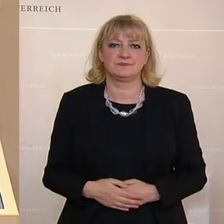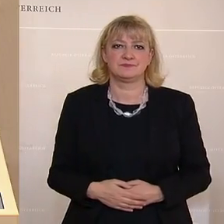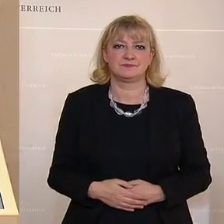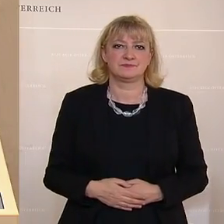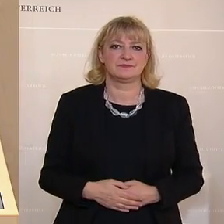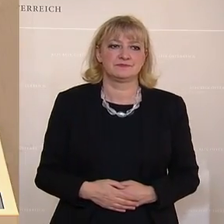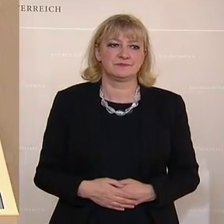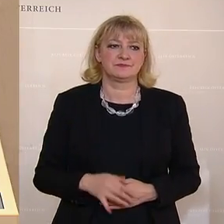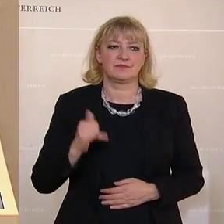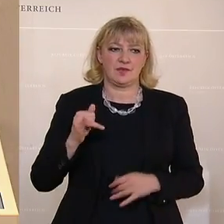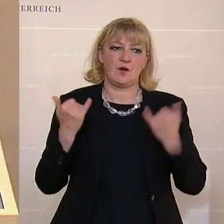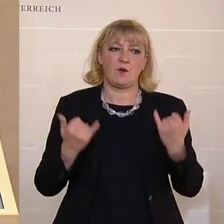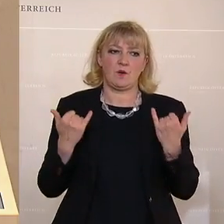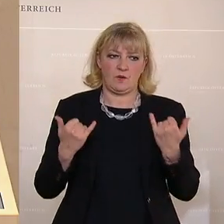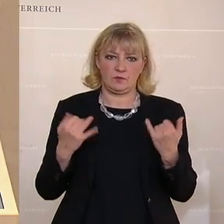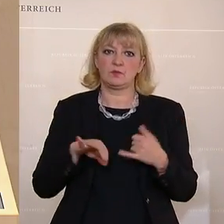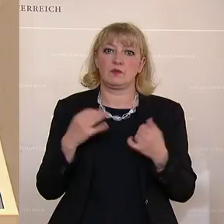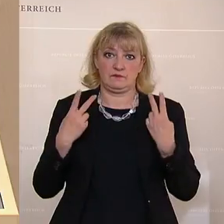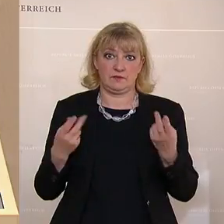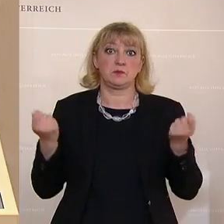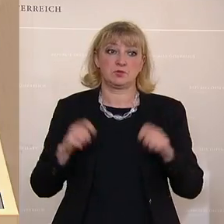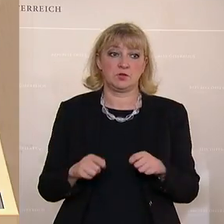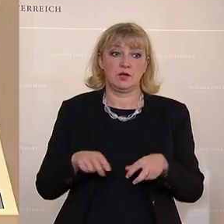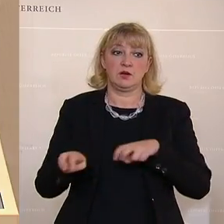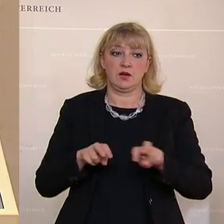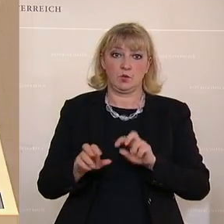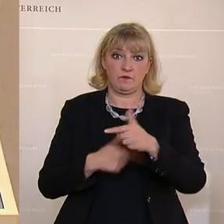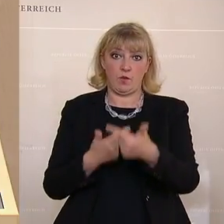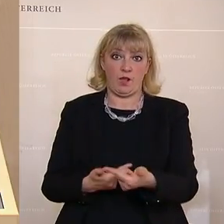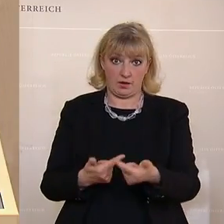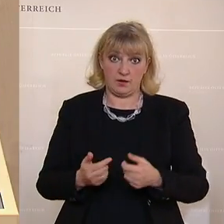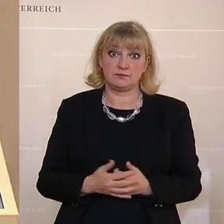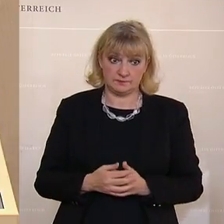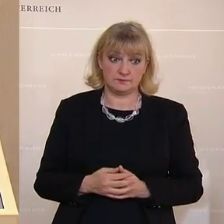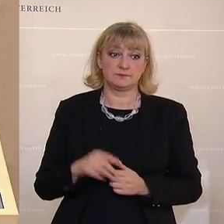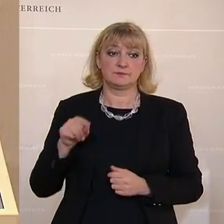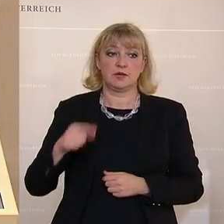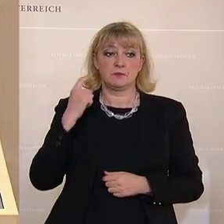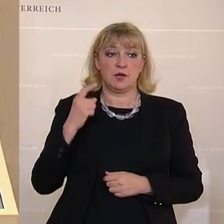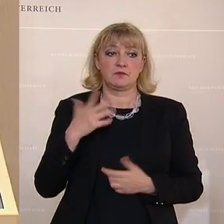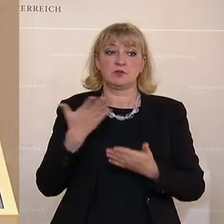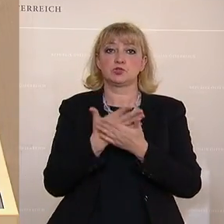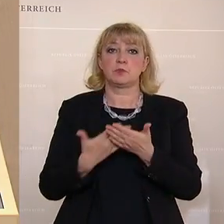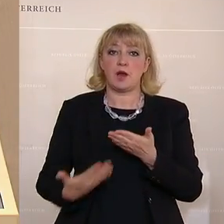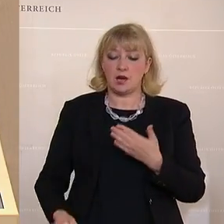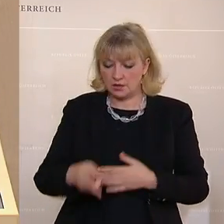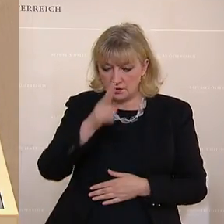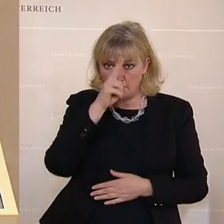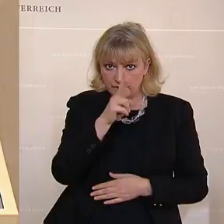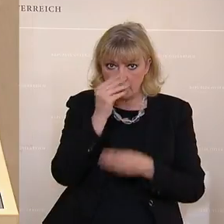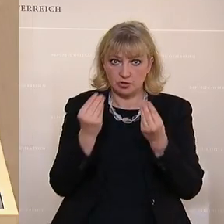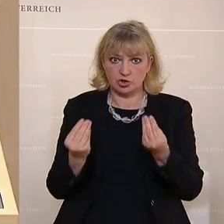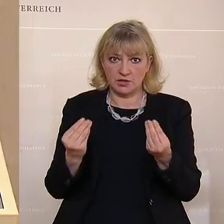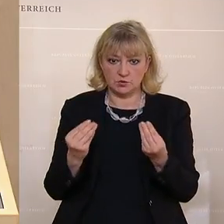es ist durchaus wichtig, was wir heute auch hier beschließen an Regierungsvorlage. Es geht um eine sprachliche Wertschätzung, würde ich meinen,